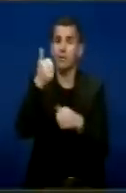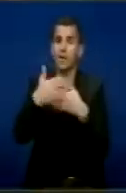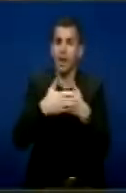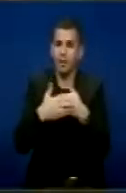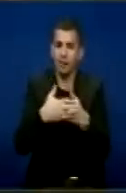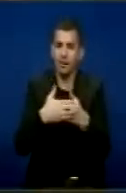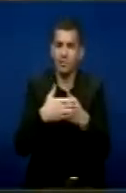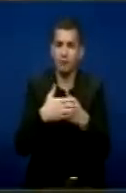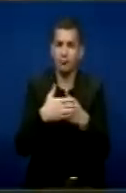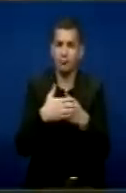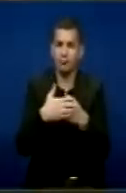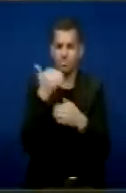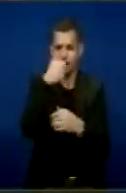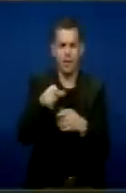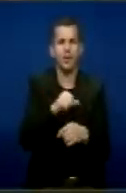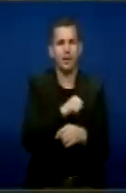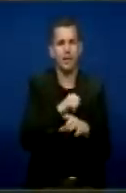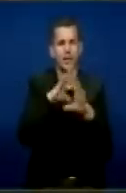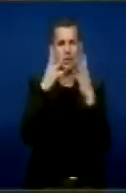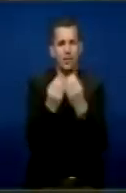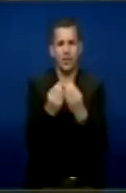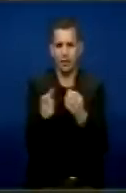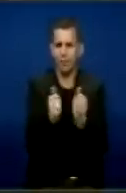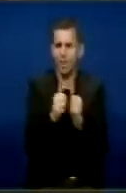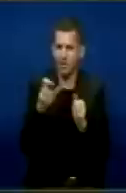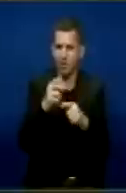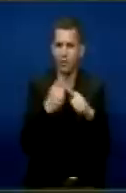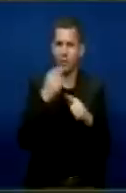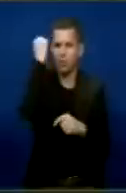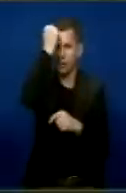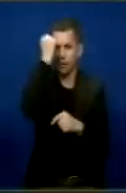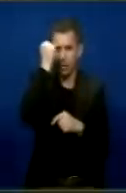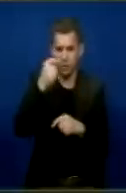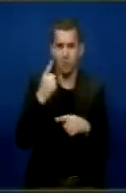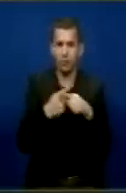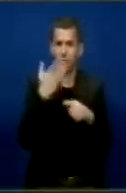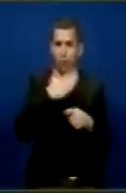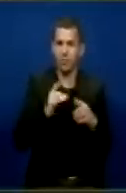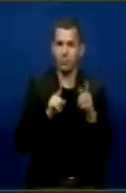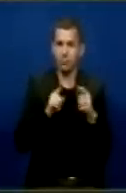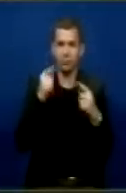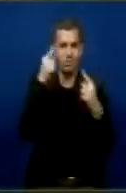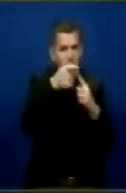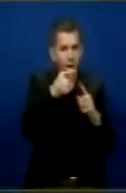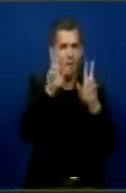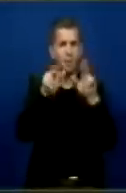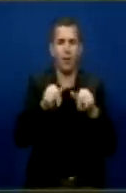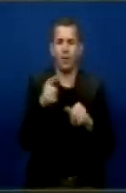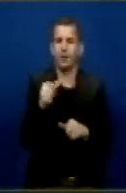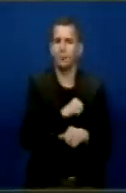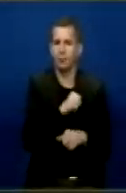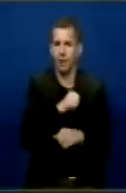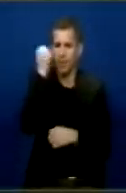të qëndrimeve për dhe interesave me bashkimin në Europian dhe Kosovës. Dhe për të arritur dhe në këtë drejtim, dhëtë të definojmë së parë që da që në interesat e